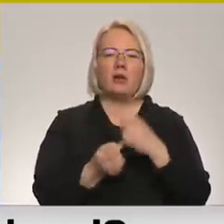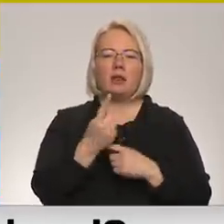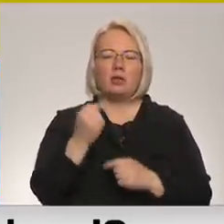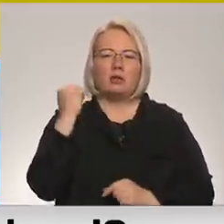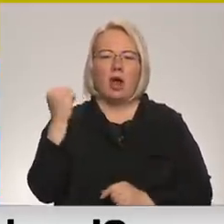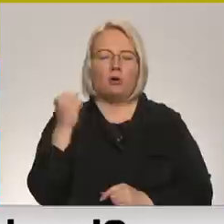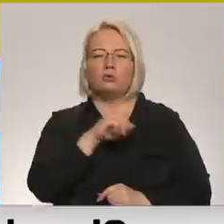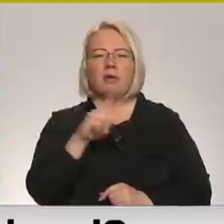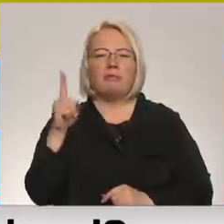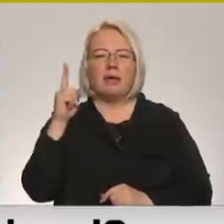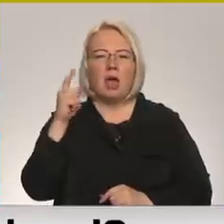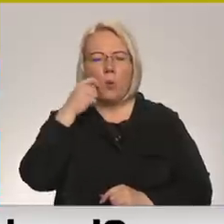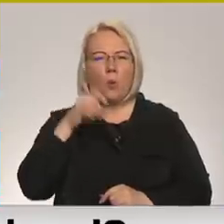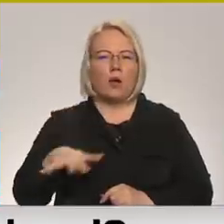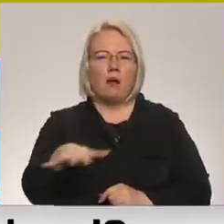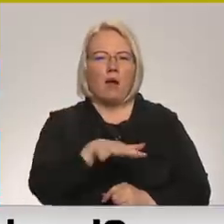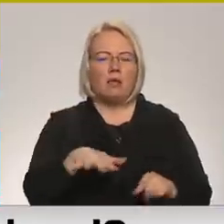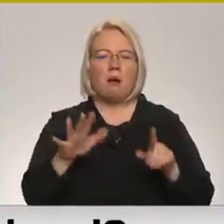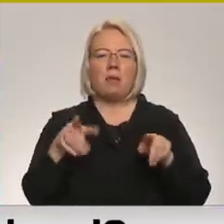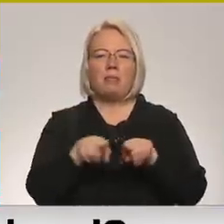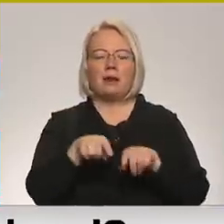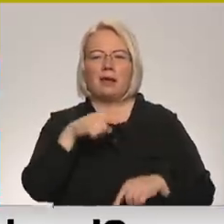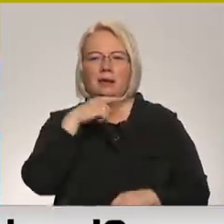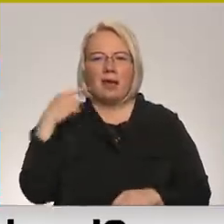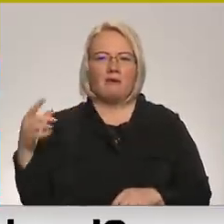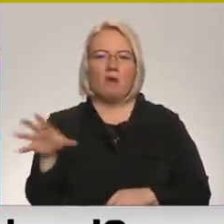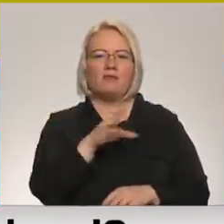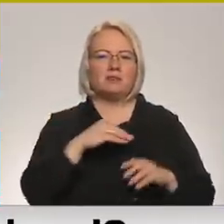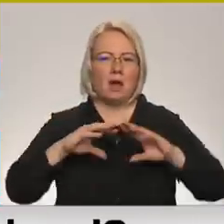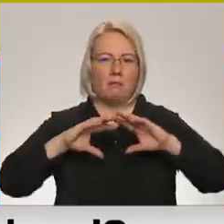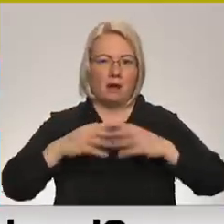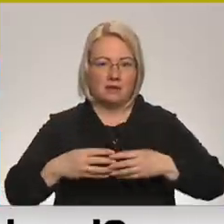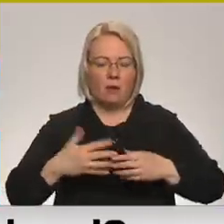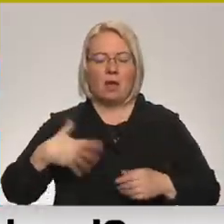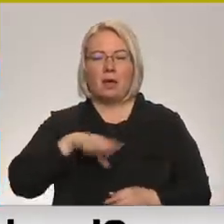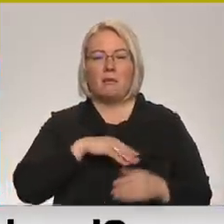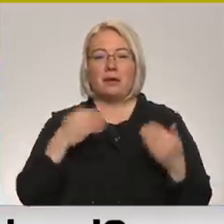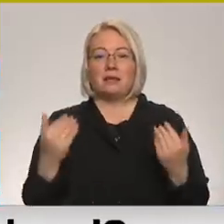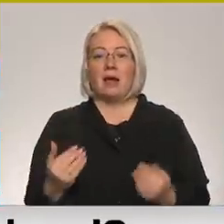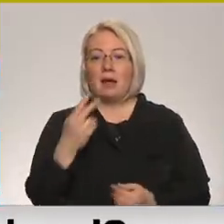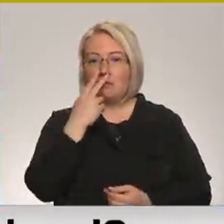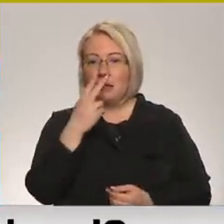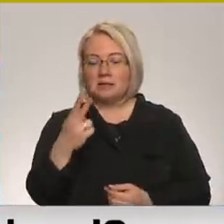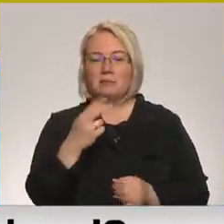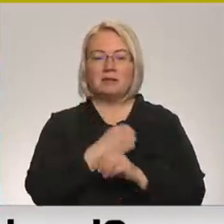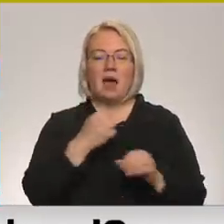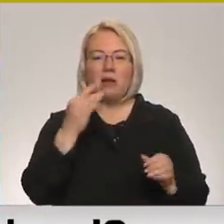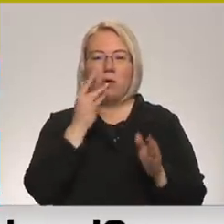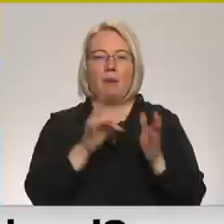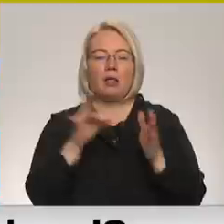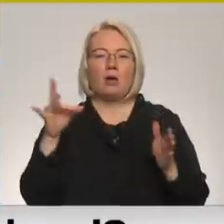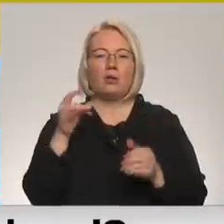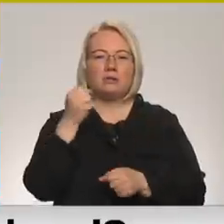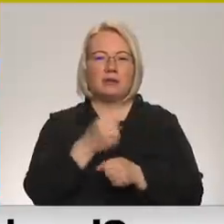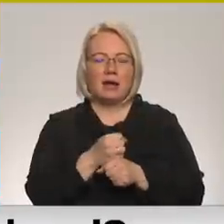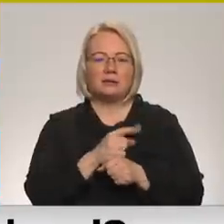Ukrainai, bet arī Krievijai un visai pārējai pasaulē. Ja mēs paskatāmies, tad šobrīd ātoma elektrostacija ir nonākusi